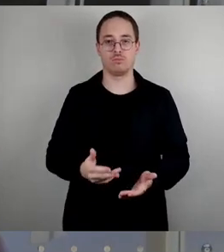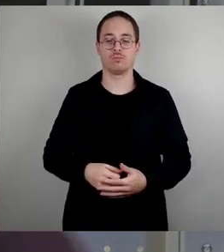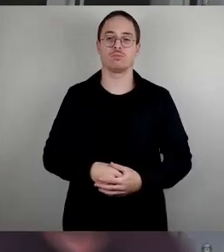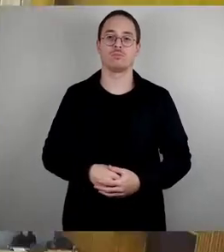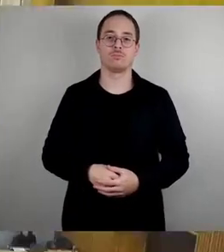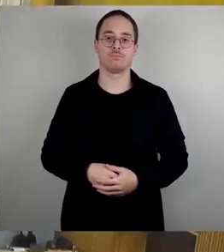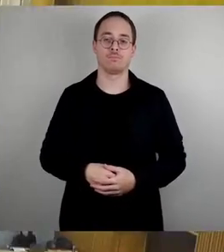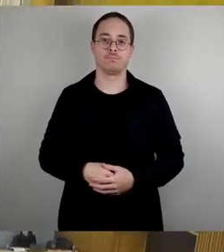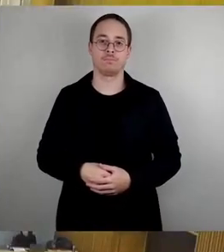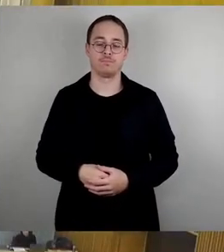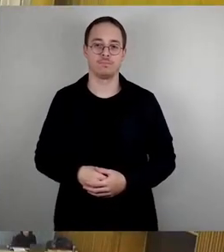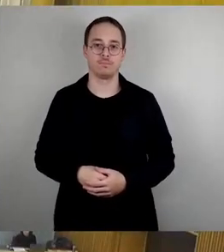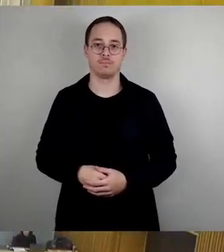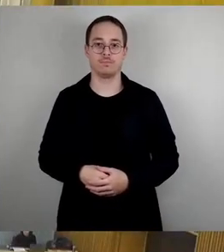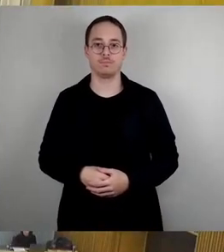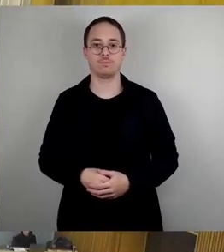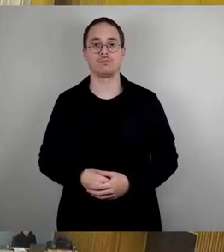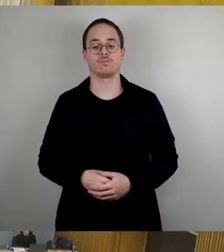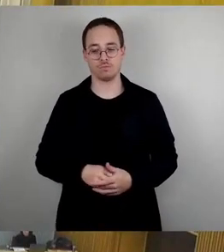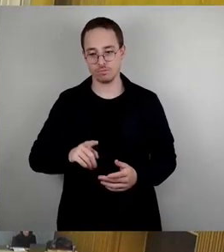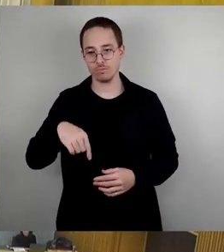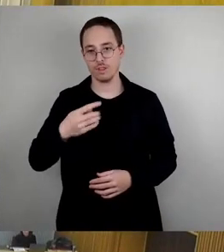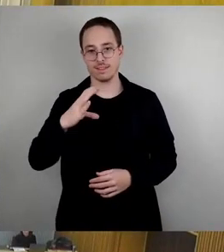Wir setzen fort mit CDU-Fraktion, Herr Krüger.